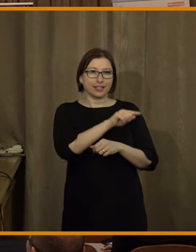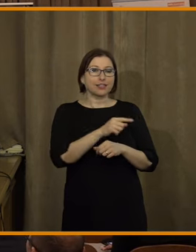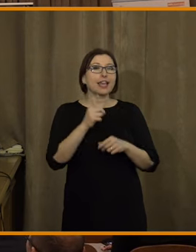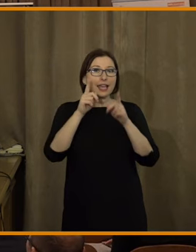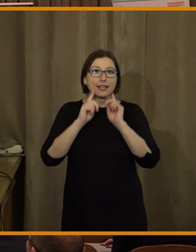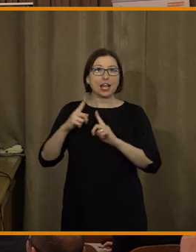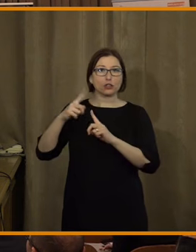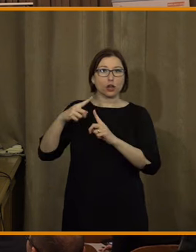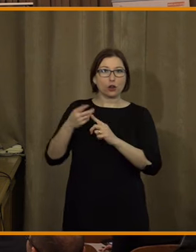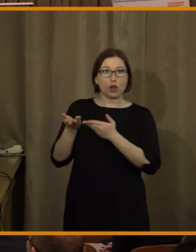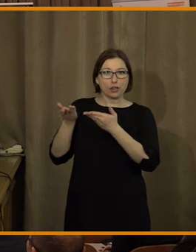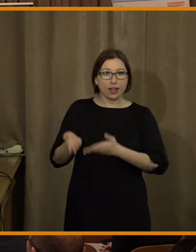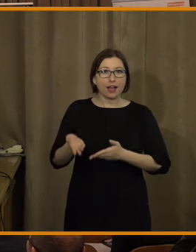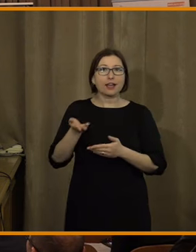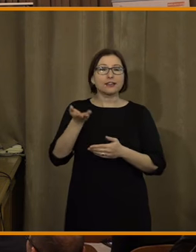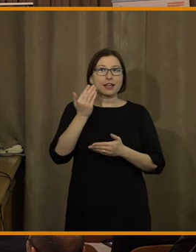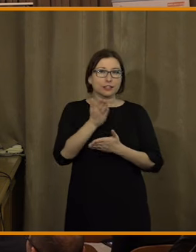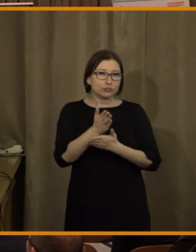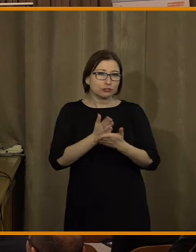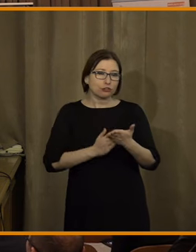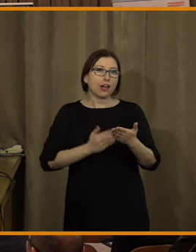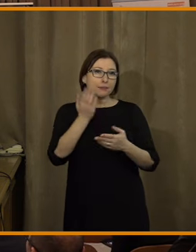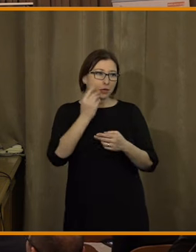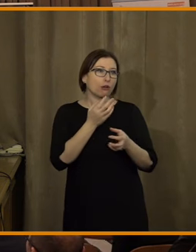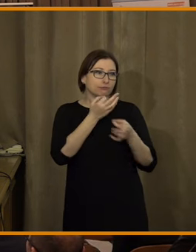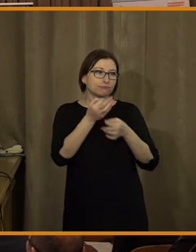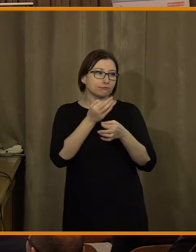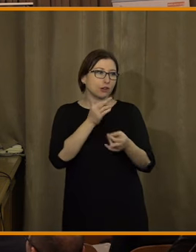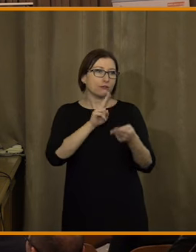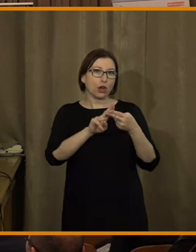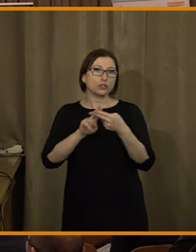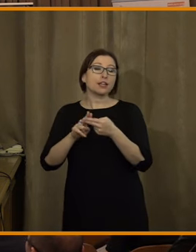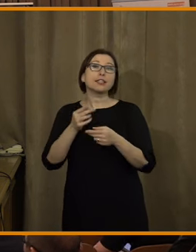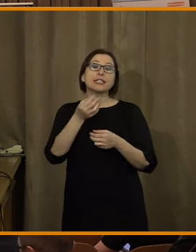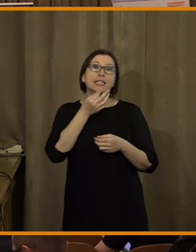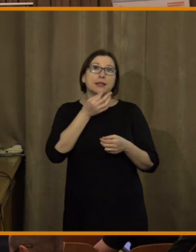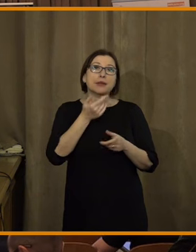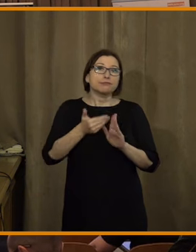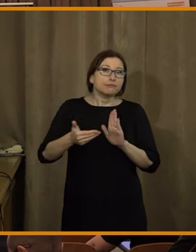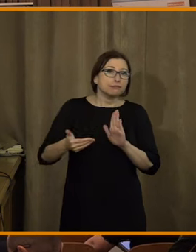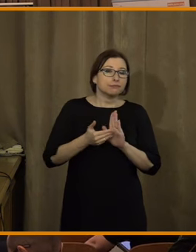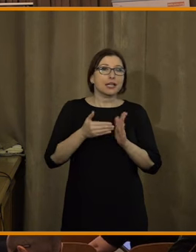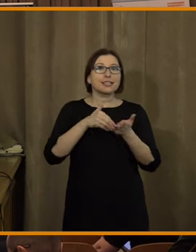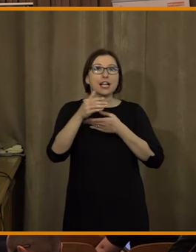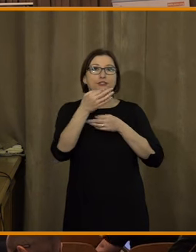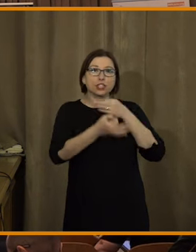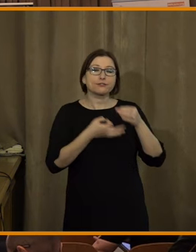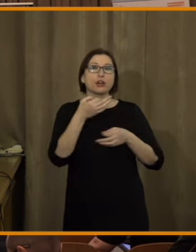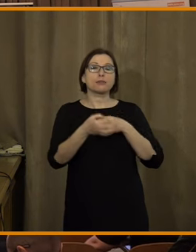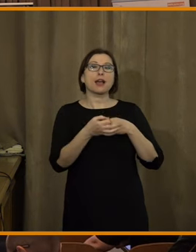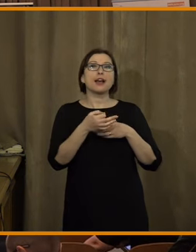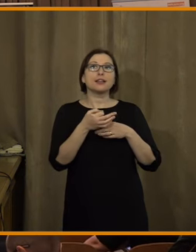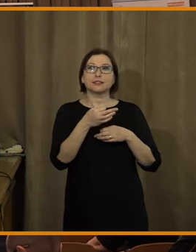Trojánek, který s vámi, s částí z vás byl nepochybně v kontaktu, pokud byste potřebovali jakékoliv další informace